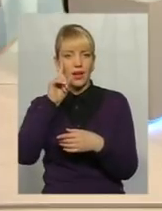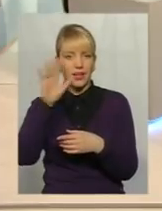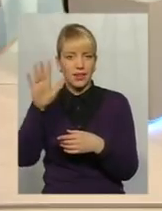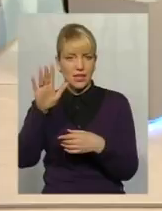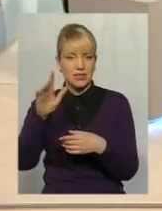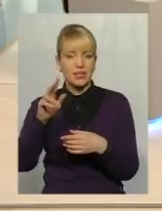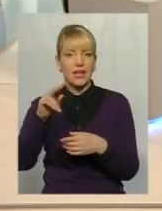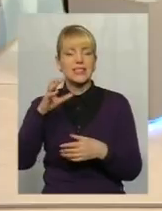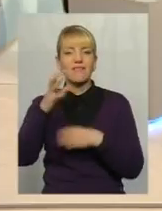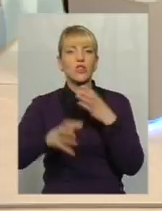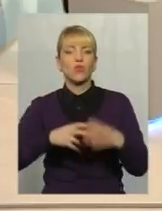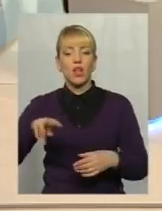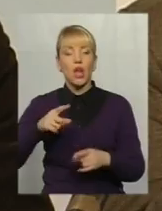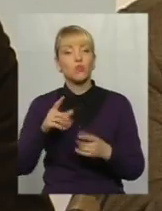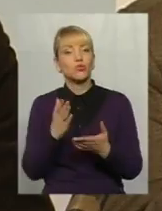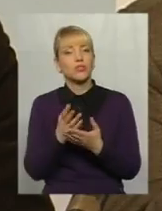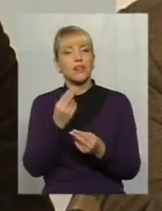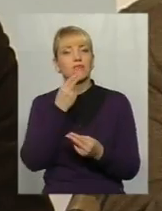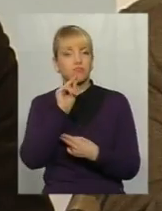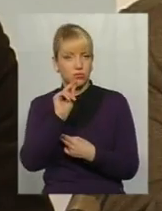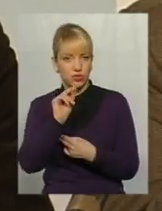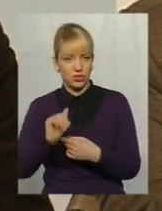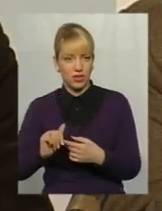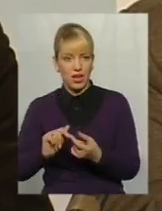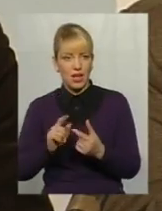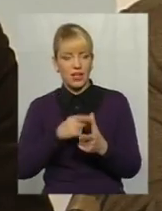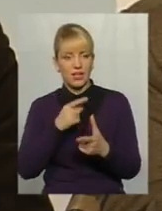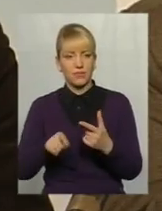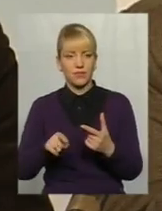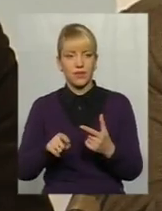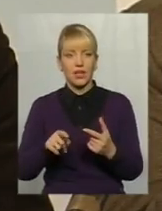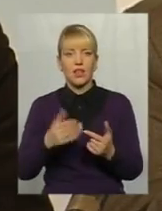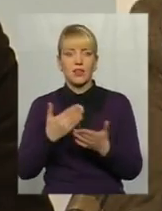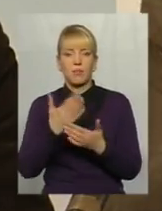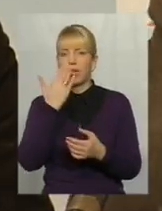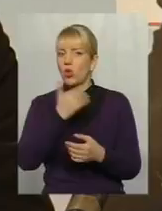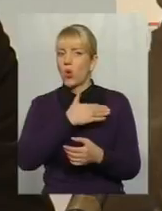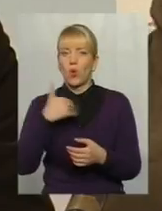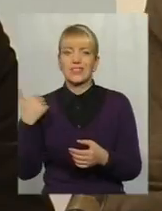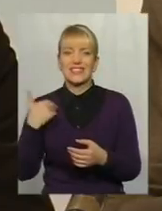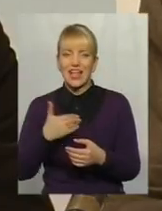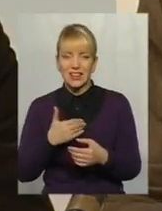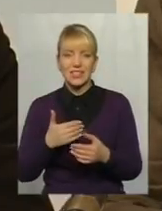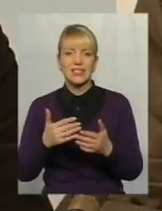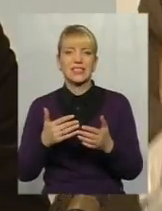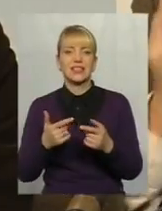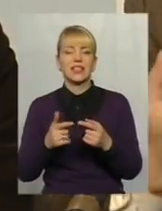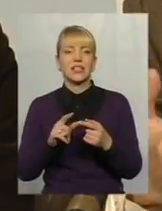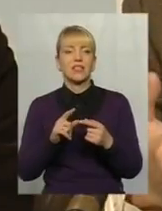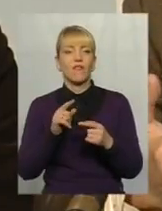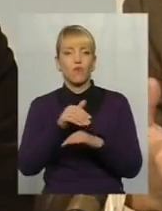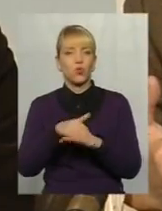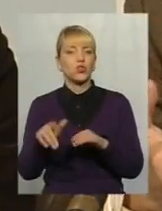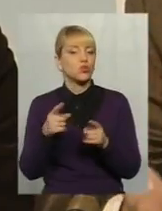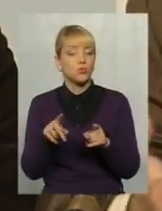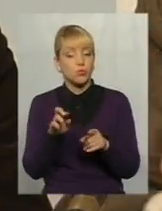що є більш достойна альтернатива руїни костелу, костелу Святої Трійці, який знаходиться там. Чому в цій